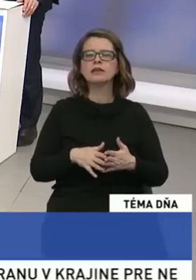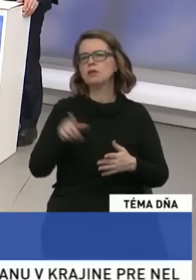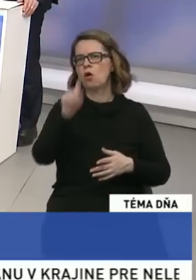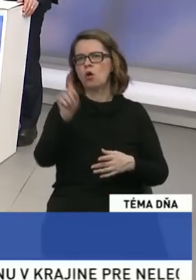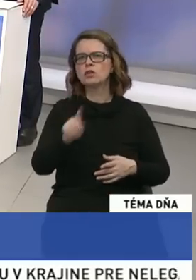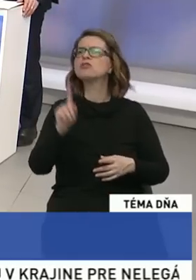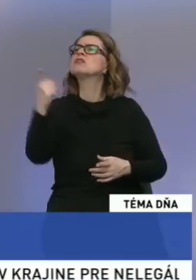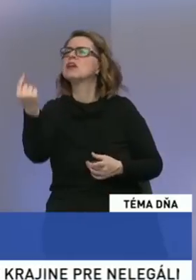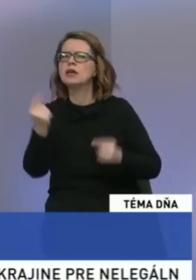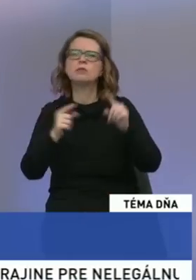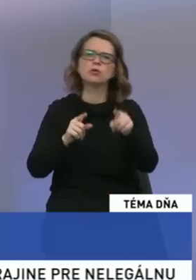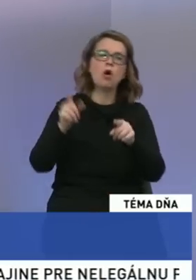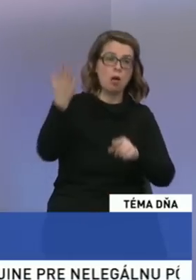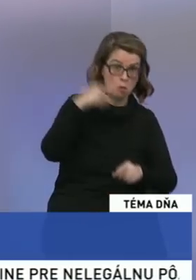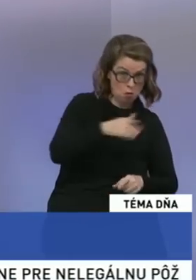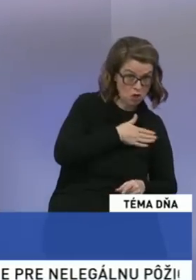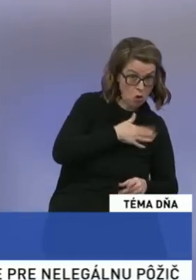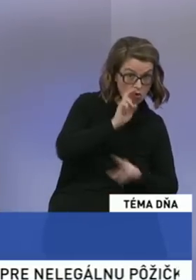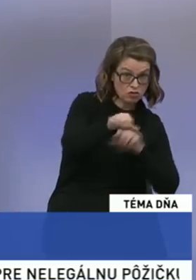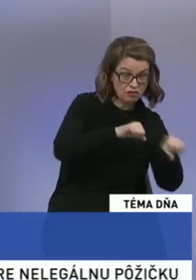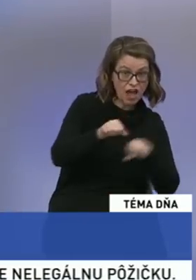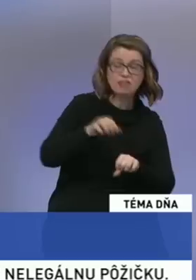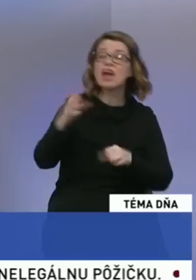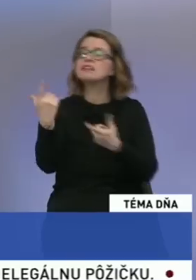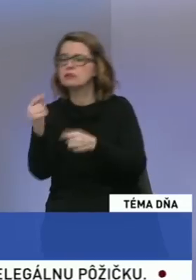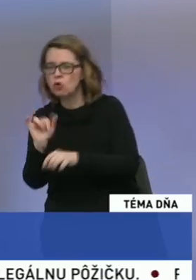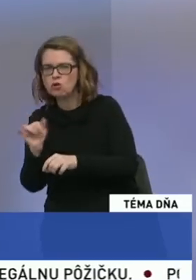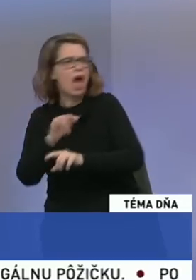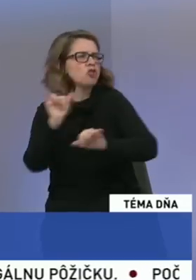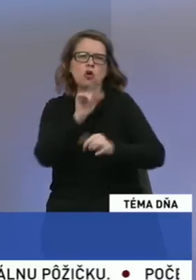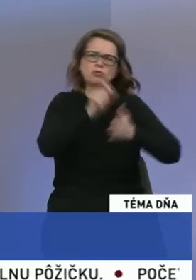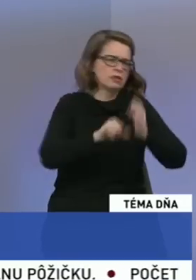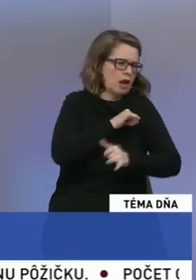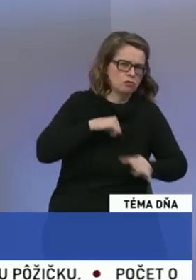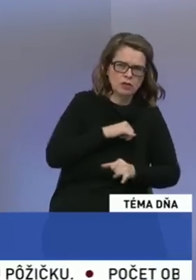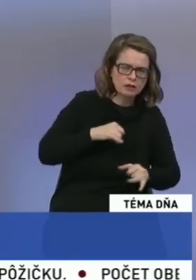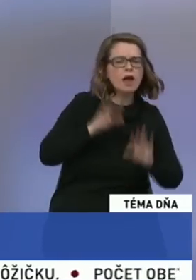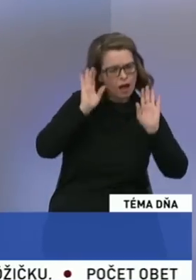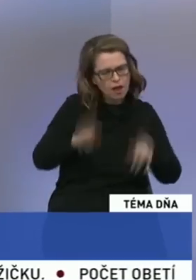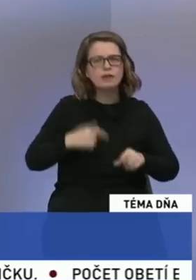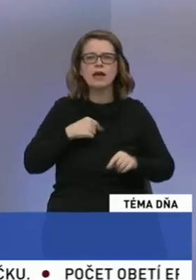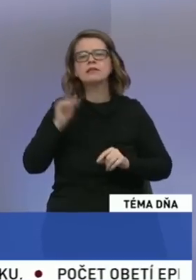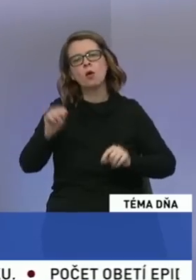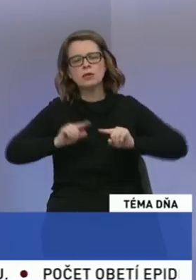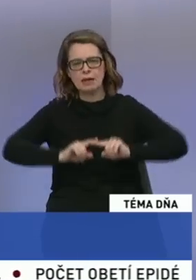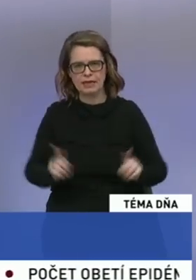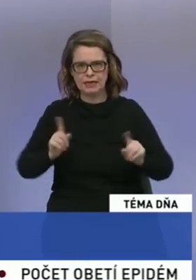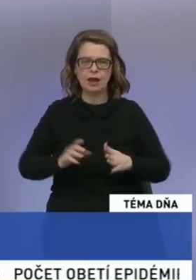otázky, kto s kým a či by ste boli ochotní ísť vládnuť s tým, a koho vy ľučujete zo spolupráce. Ja sa to spýtam trochu inak.